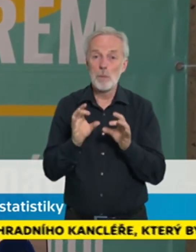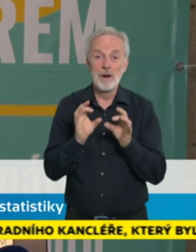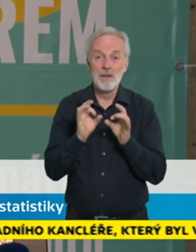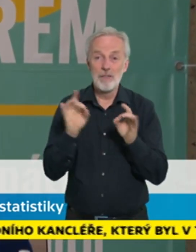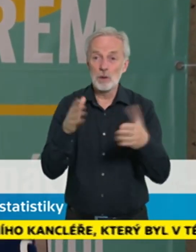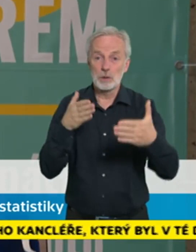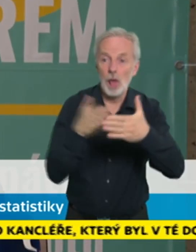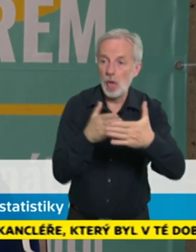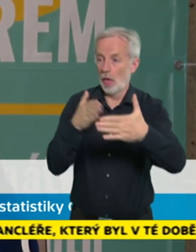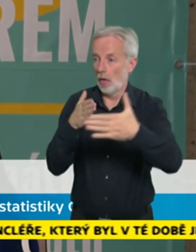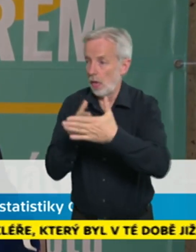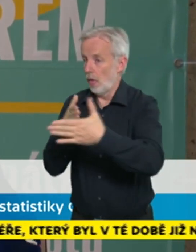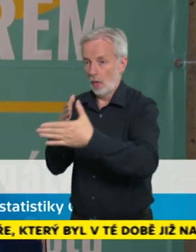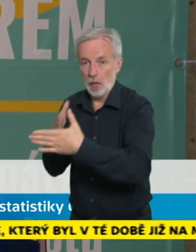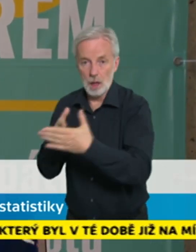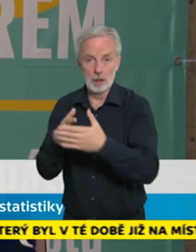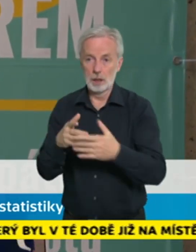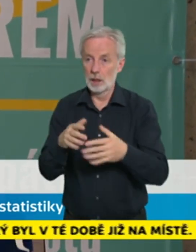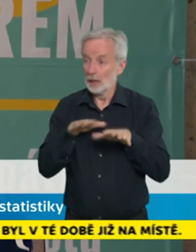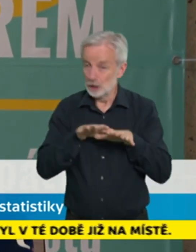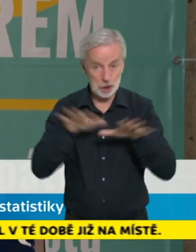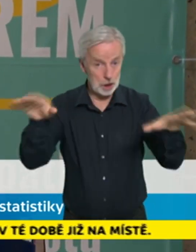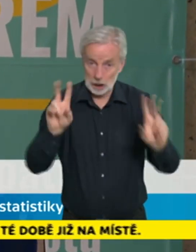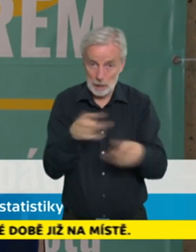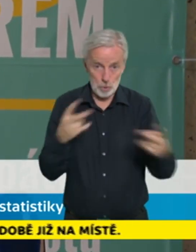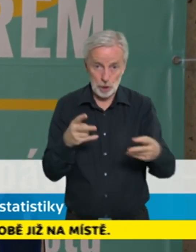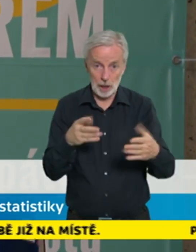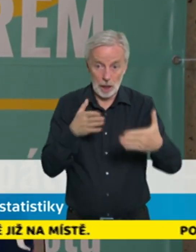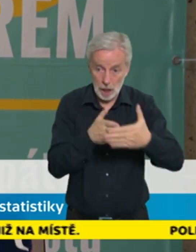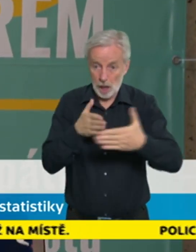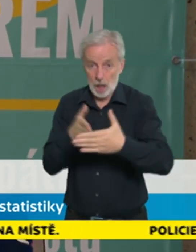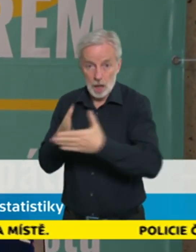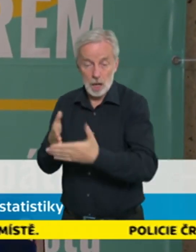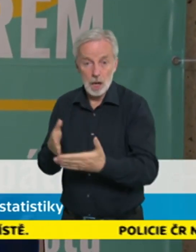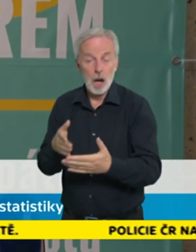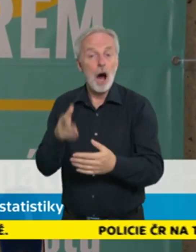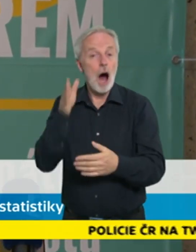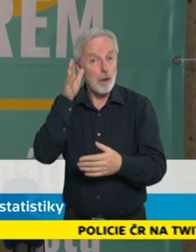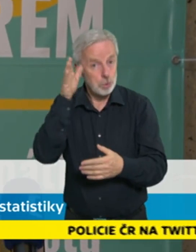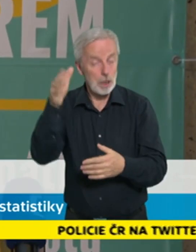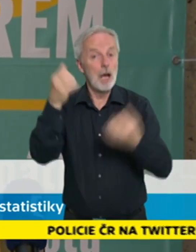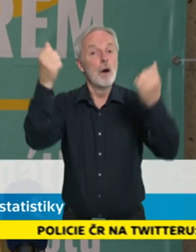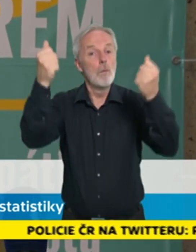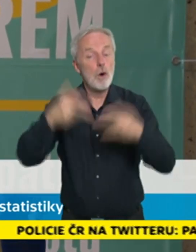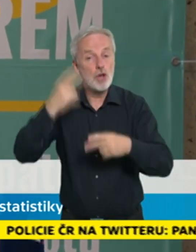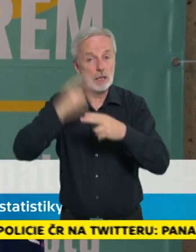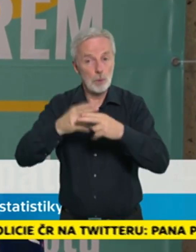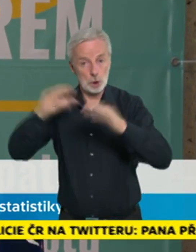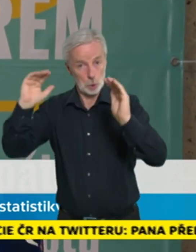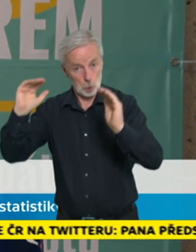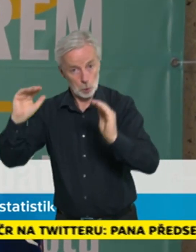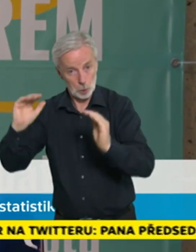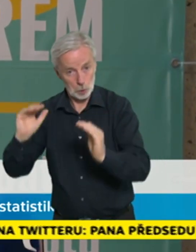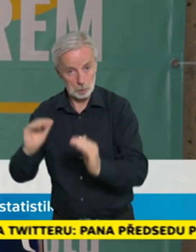víc mu ubírat možnost se šířit a potom by tohleto číslo začalo po nějaké chvíli klesat a byl by to jasný signál, že nám ani